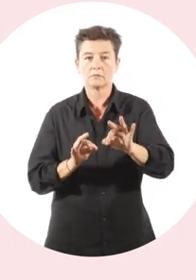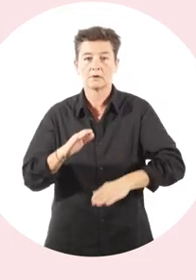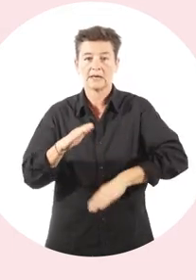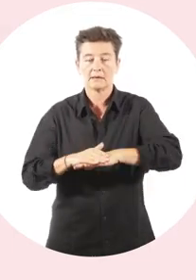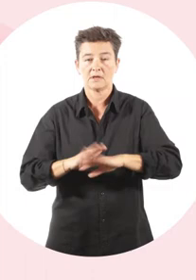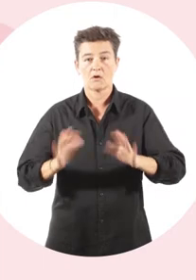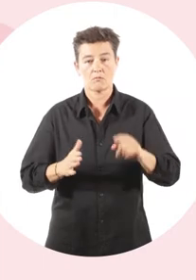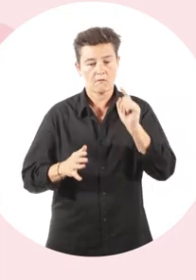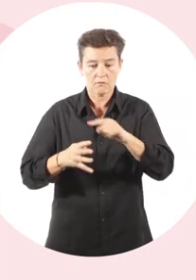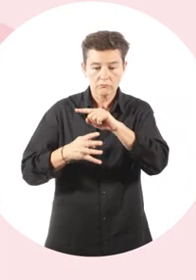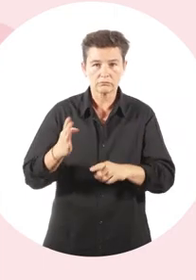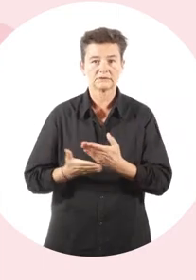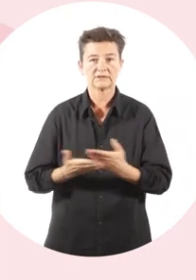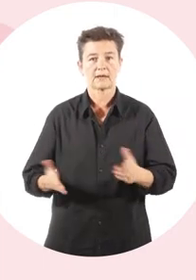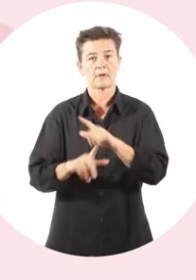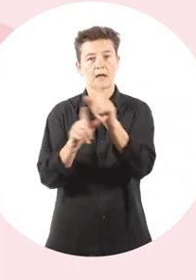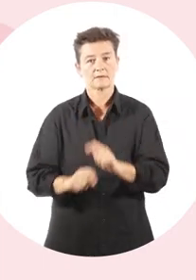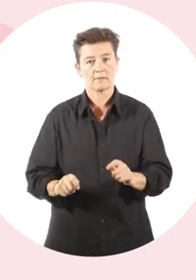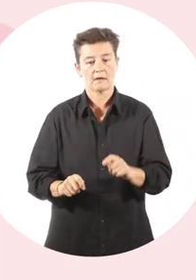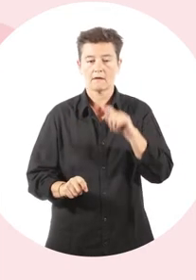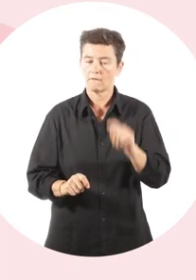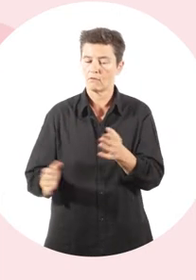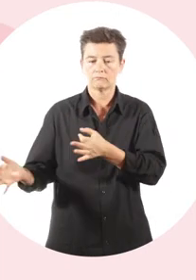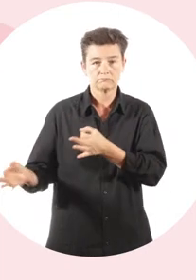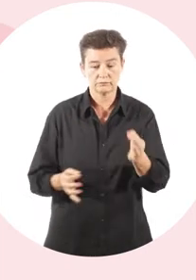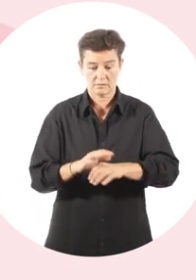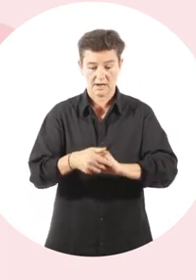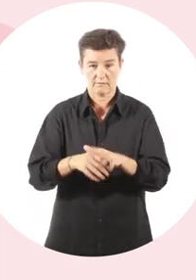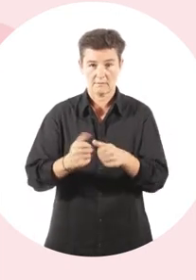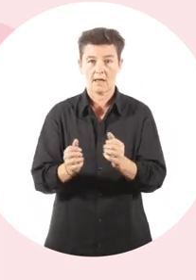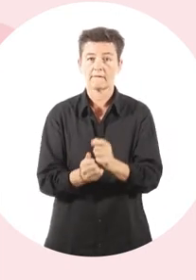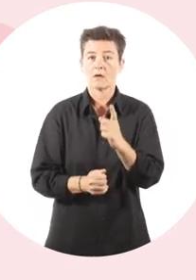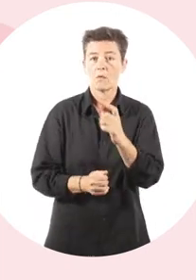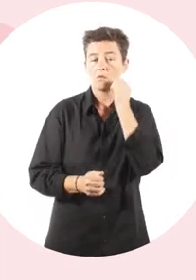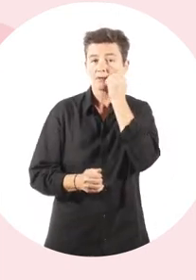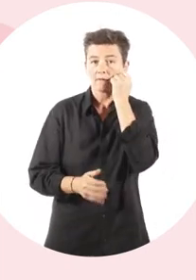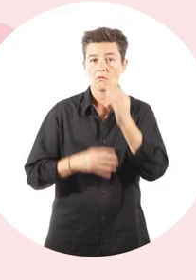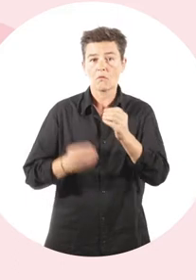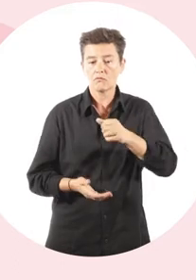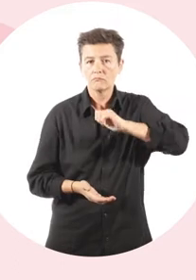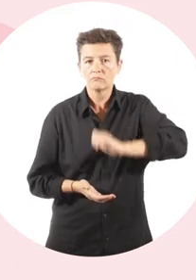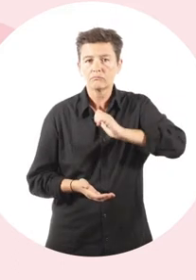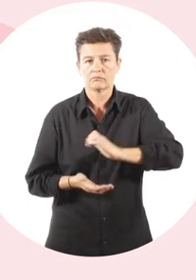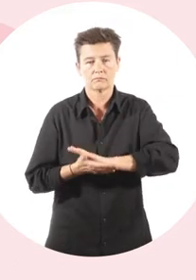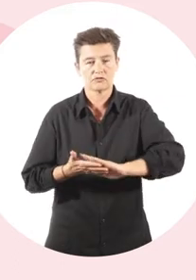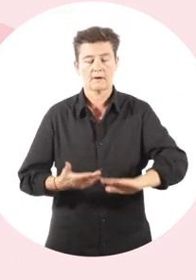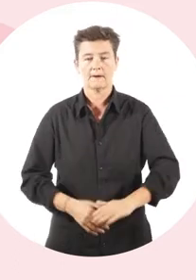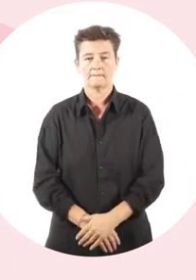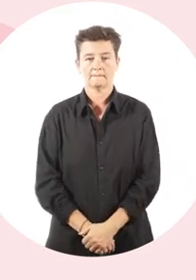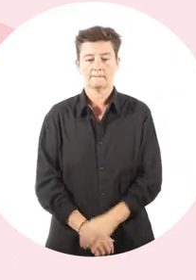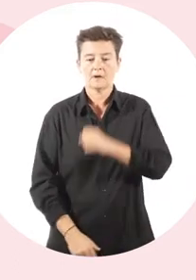transmissions, respectez ces gestes simples. Lavez-vous très régulièrement les mains avec de l'eau et du savon ou utilisez une solution